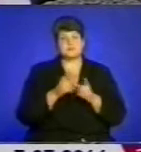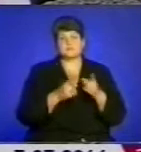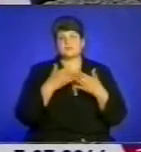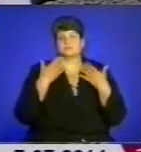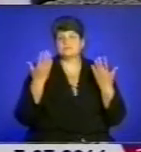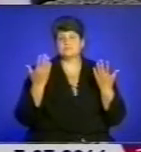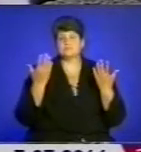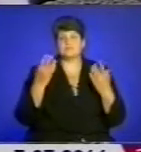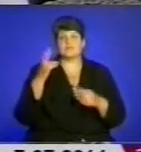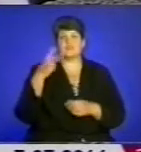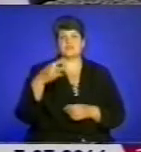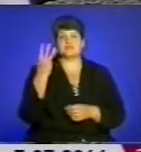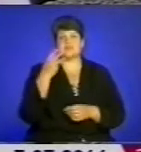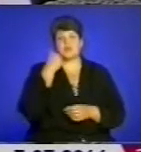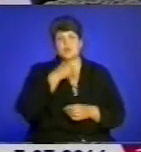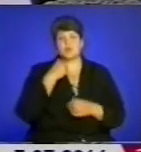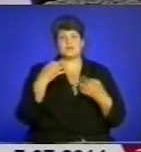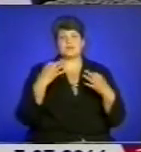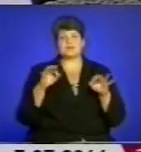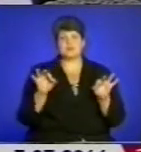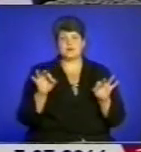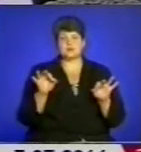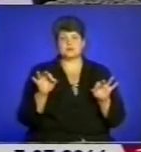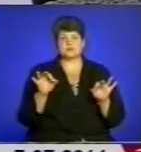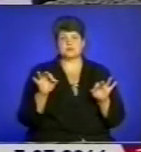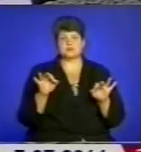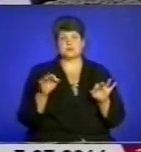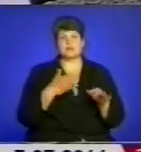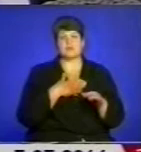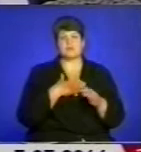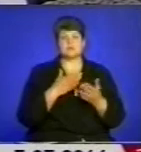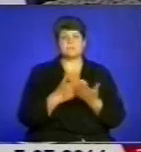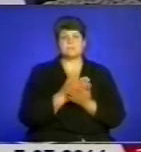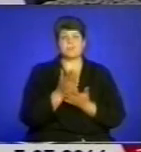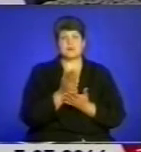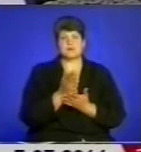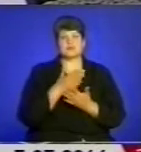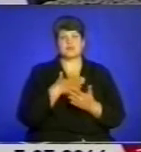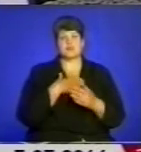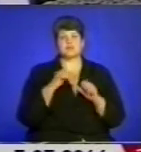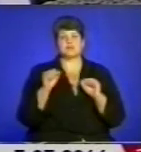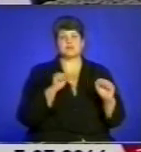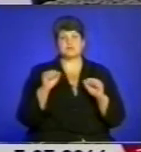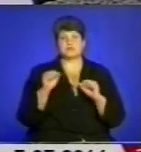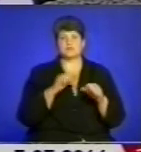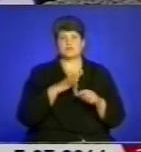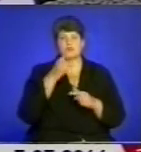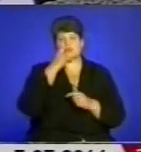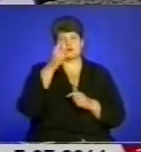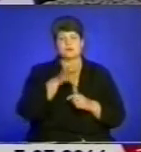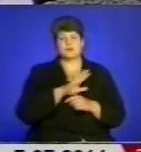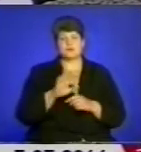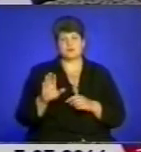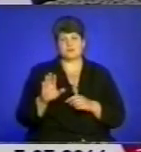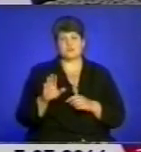23 роки незалежності наші політики, наше керівництво держави були недалекоглядними. Вони